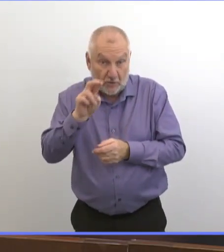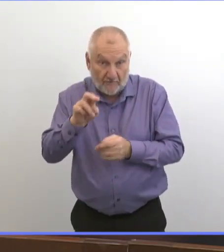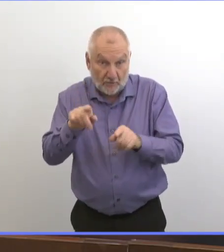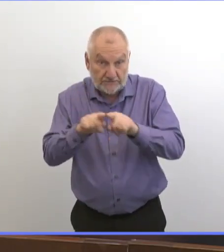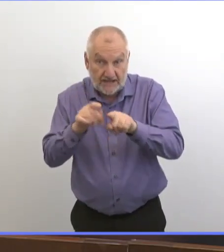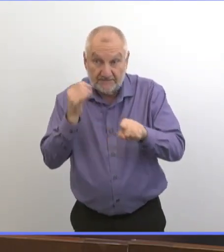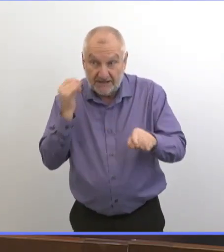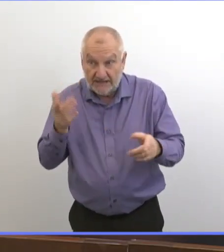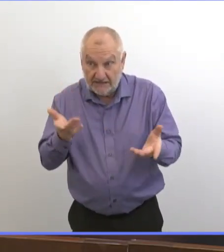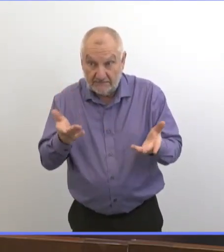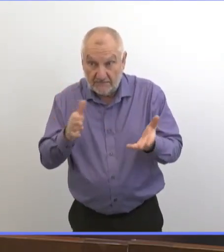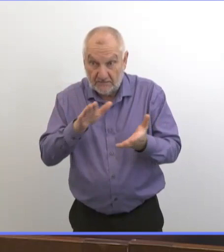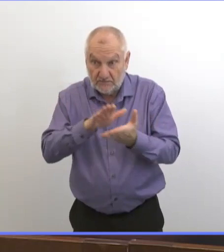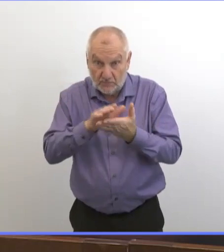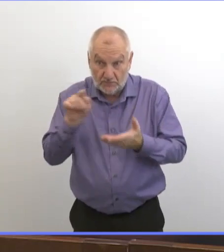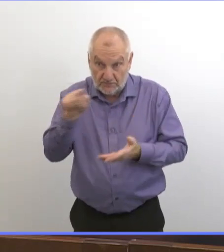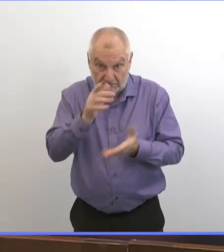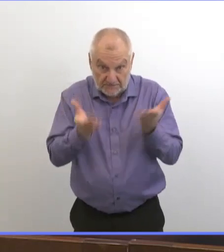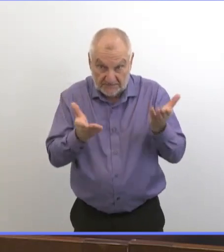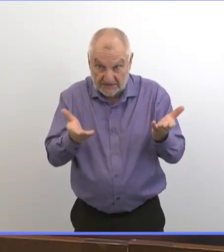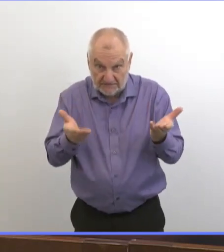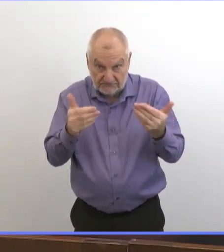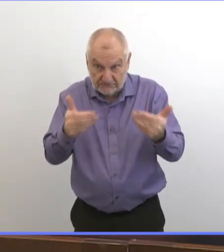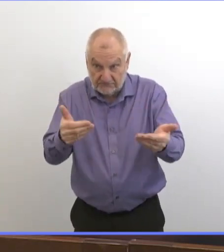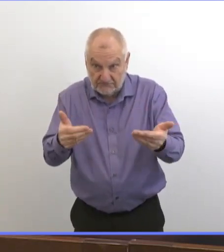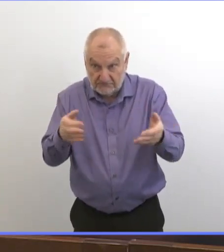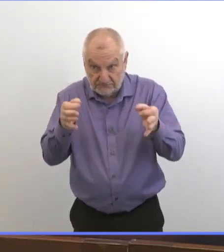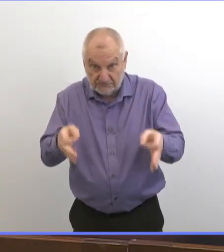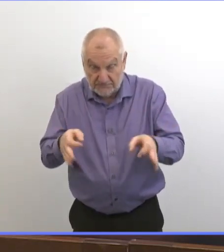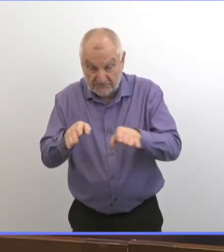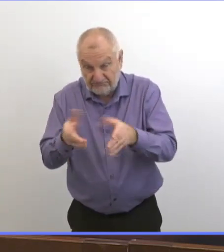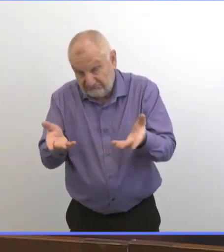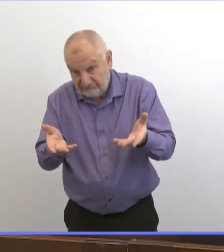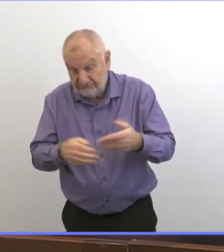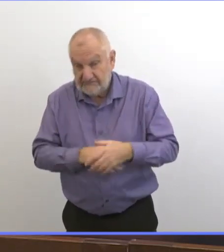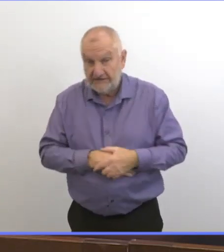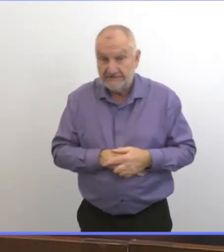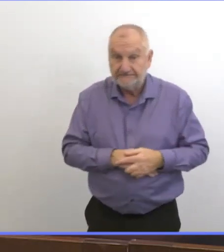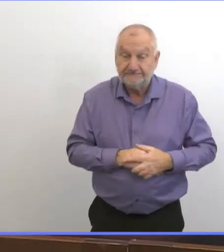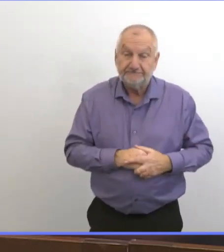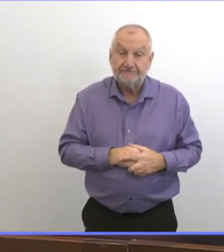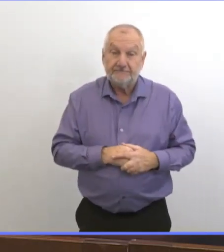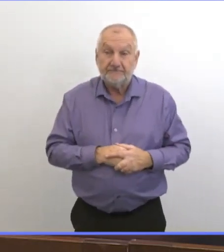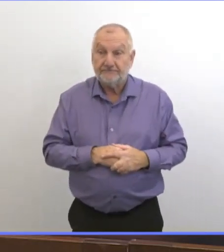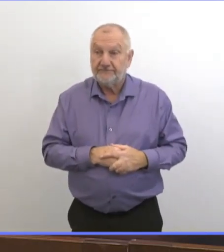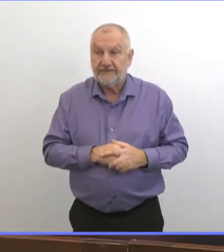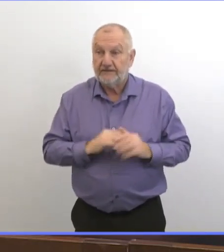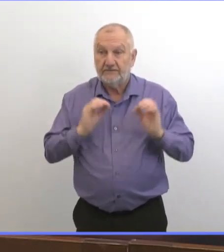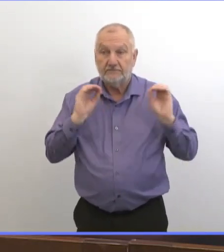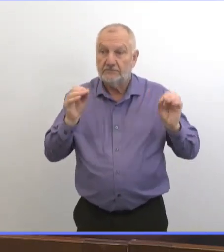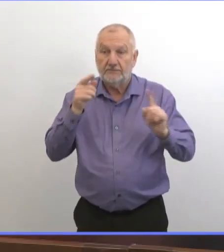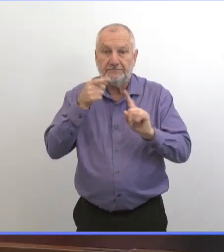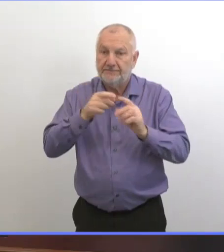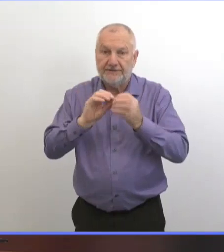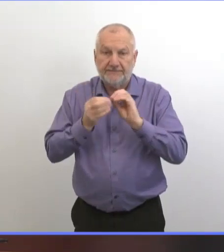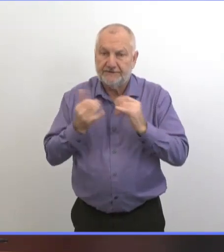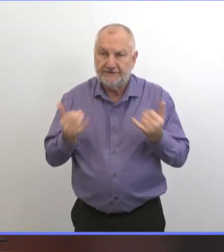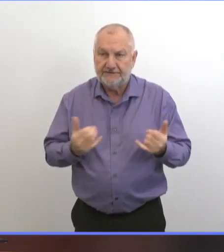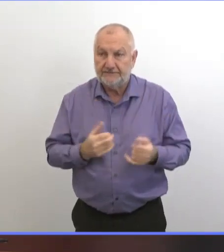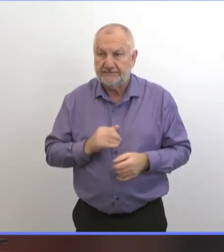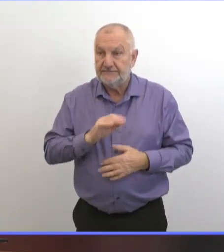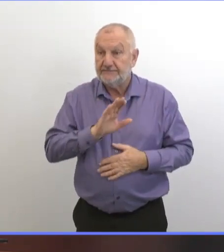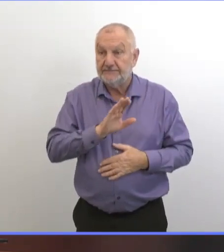détails à l'heure actuelle. C'est le genre de choses qu'on examine quotidiennement quand on revoit les chiffres tous les jours.